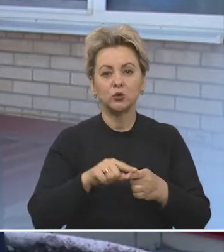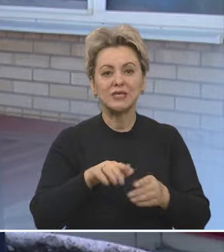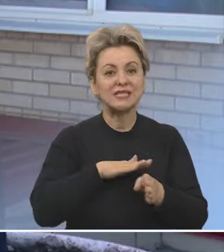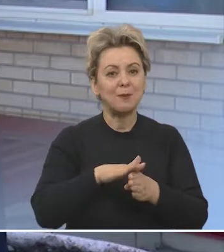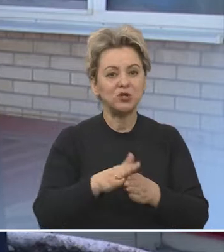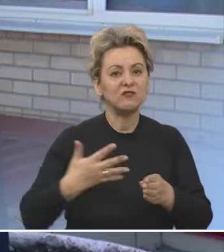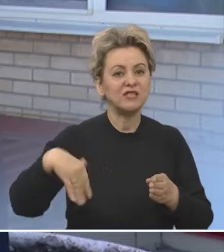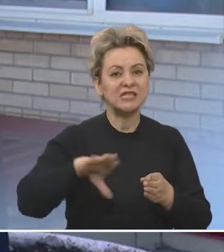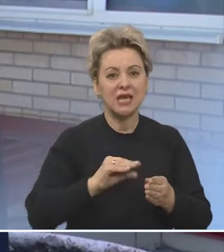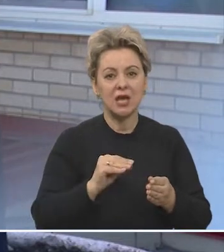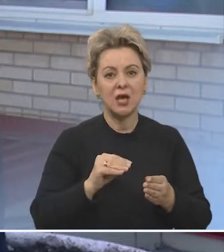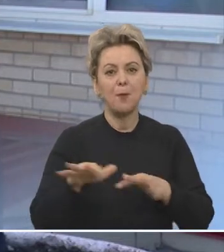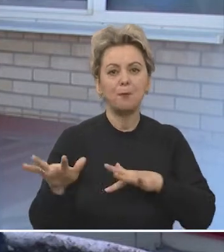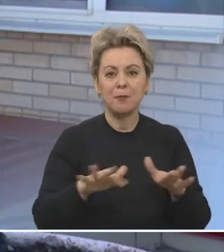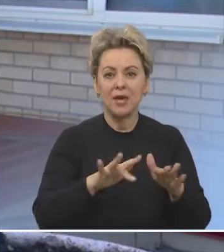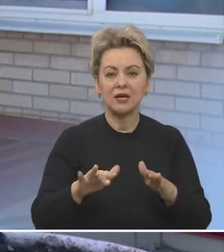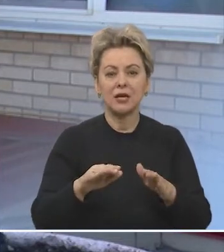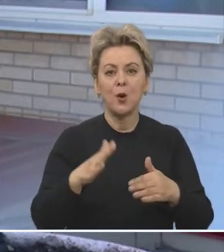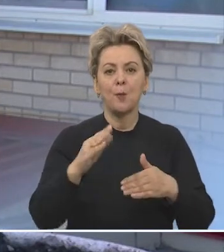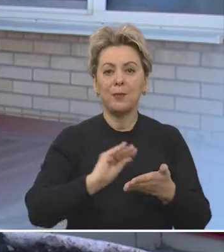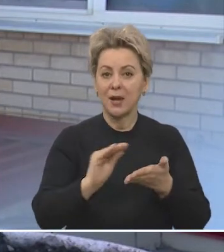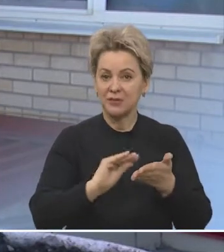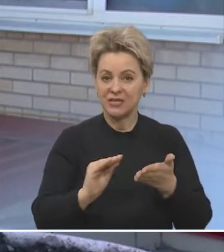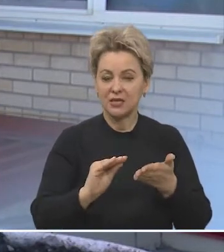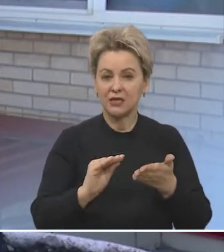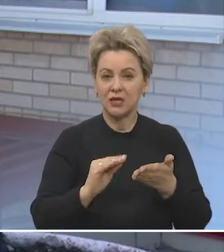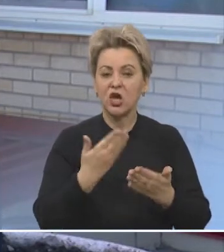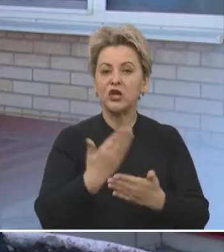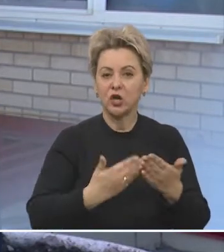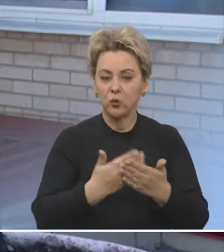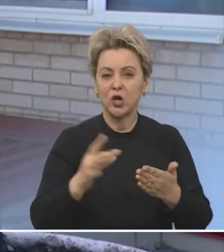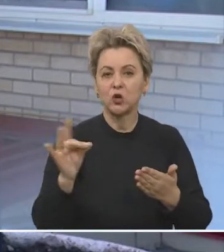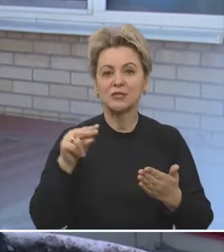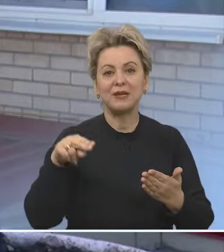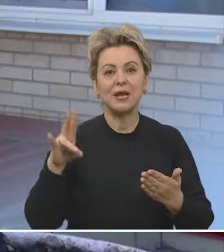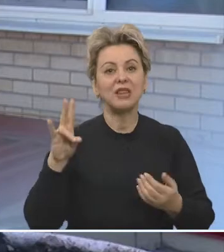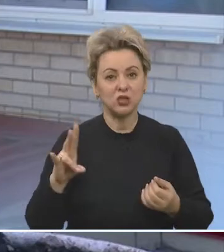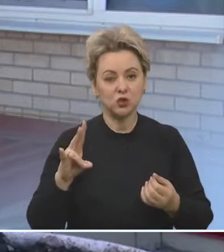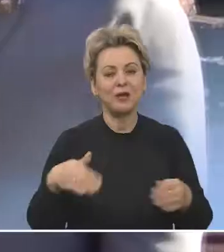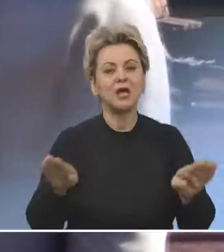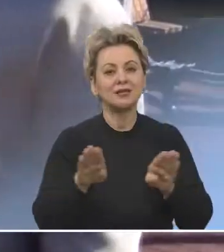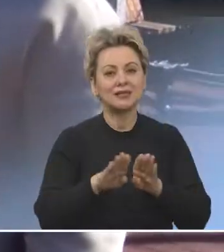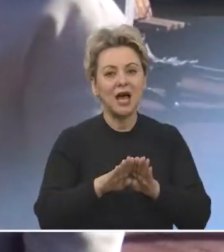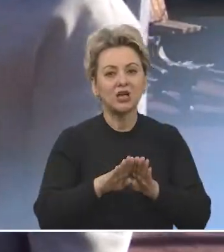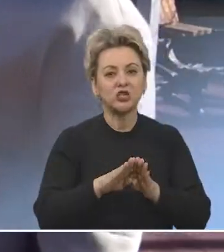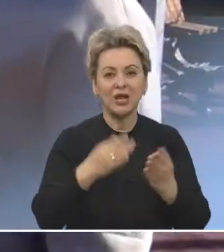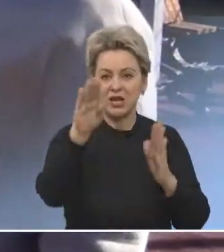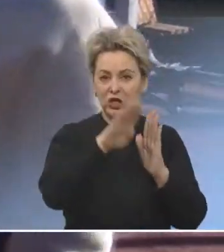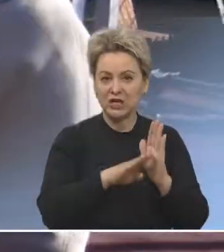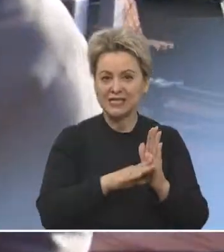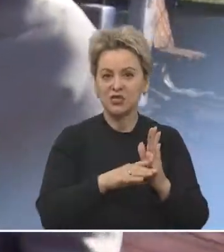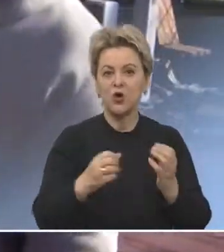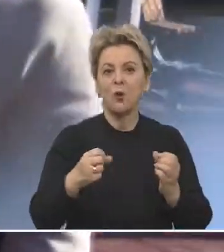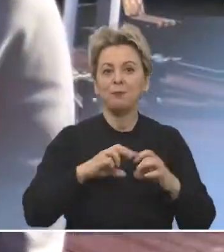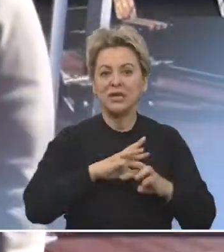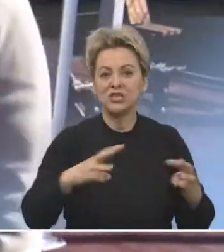То есть соблюдены практически все меры, прописанные, рекомендованные Роспотребнадзором. Также в маршрутный лист